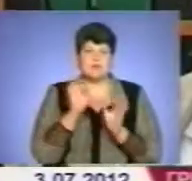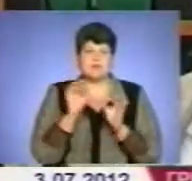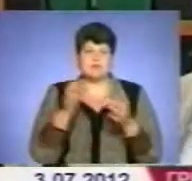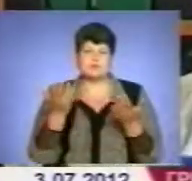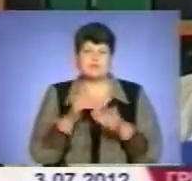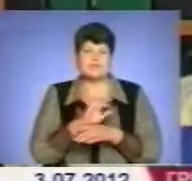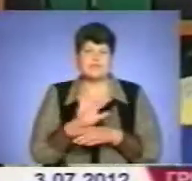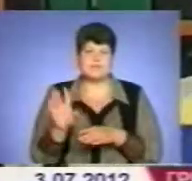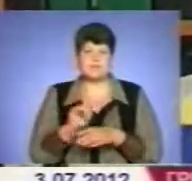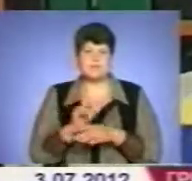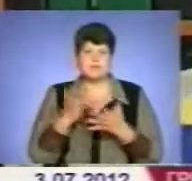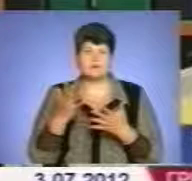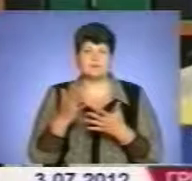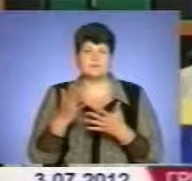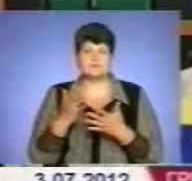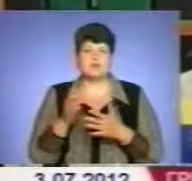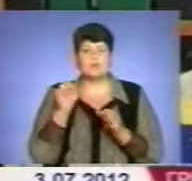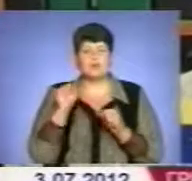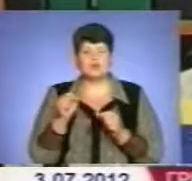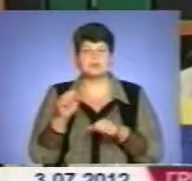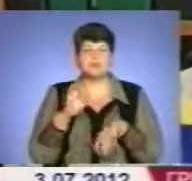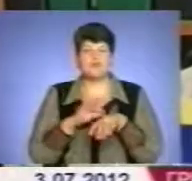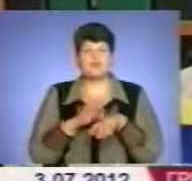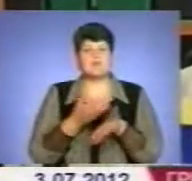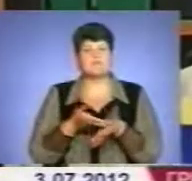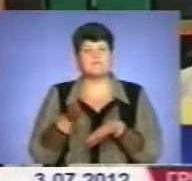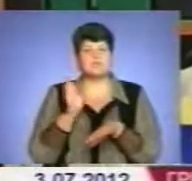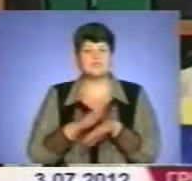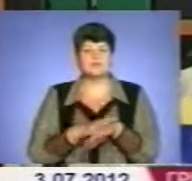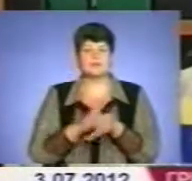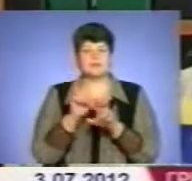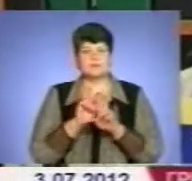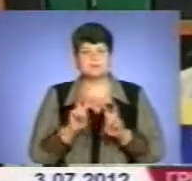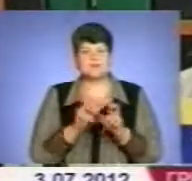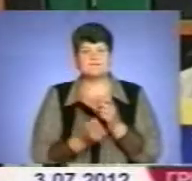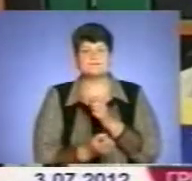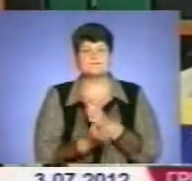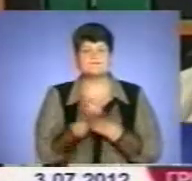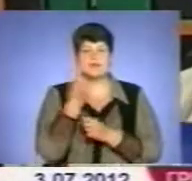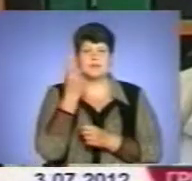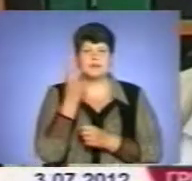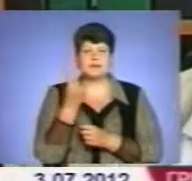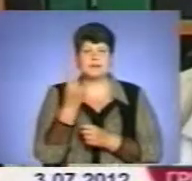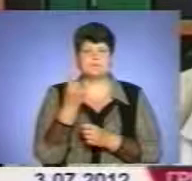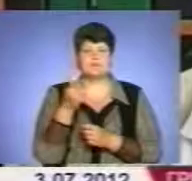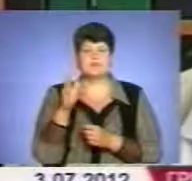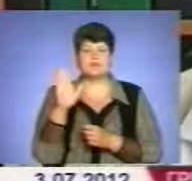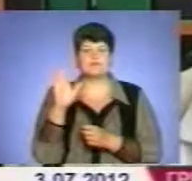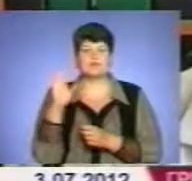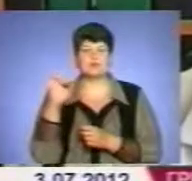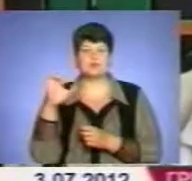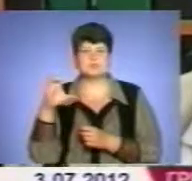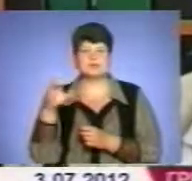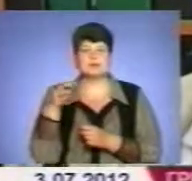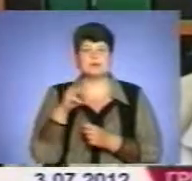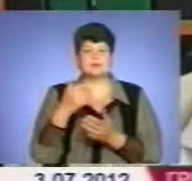типово. Це просто може хворі важкі, яких обстежили і в яких виявили вірус типу А чи